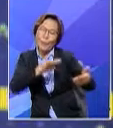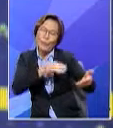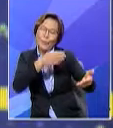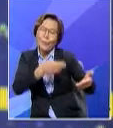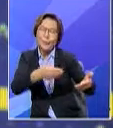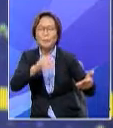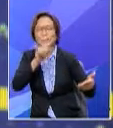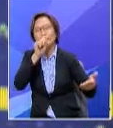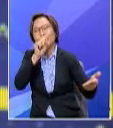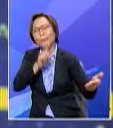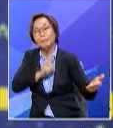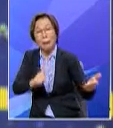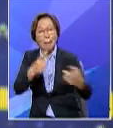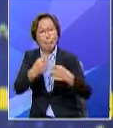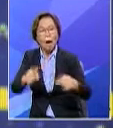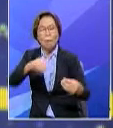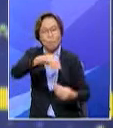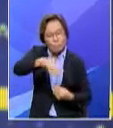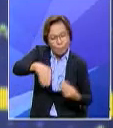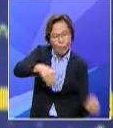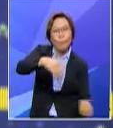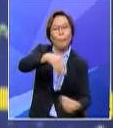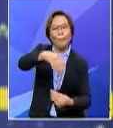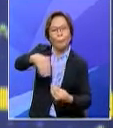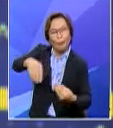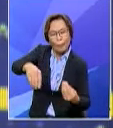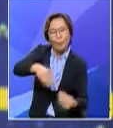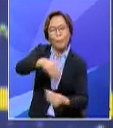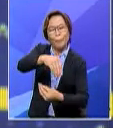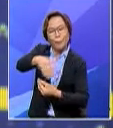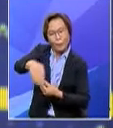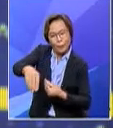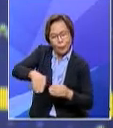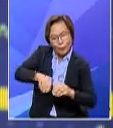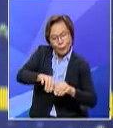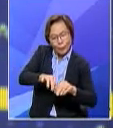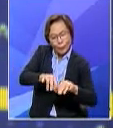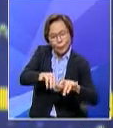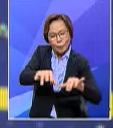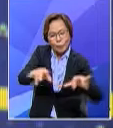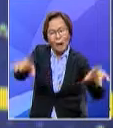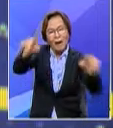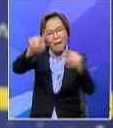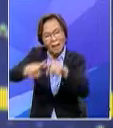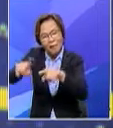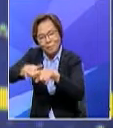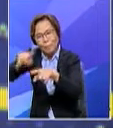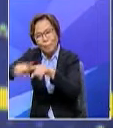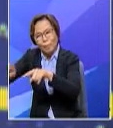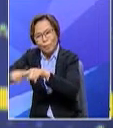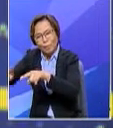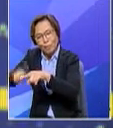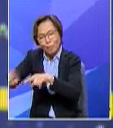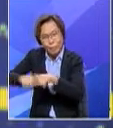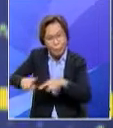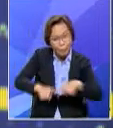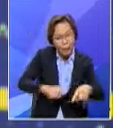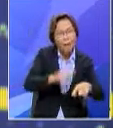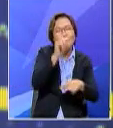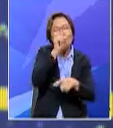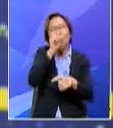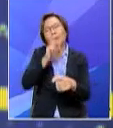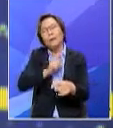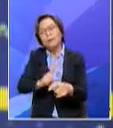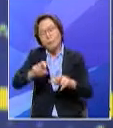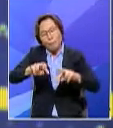walaubagaimanapun evolusi ataupun perkembangan yang pelbagai yang mempengaruhi perkembangan muzik nasyid itu sendiri menyebabkan